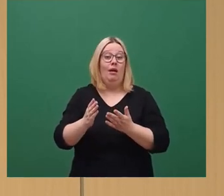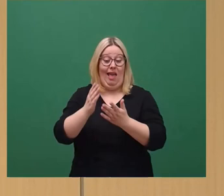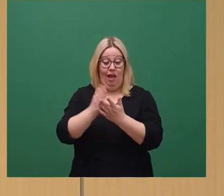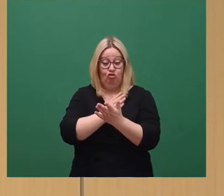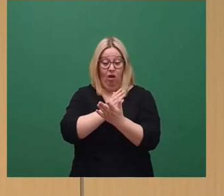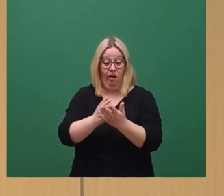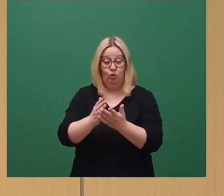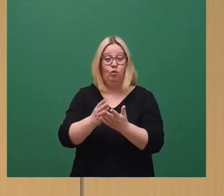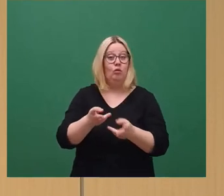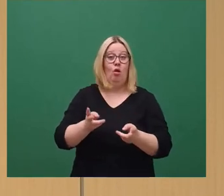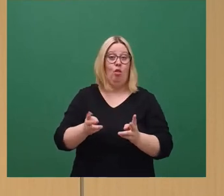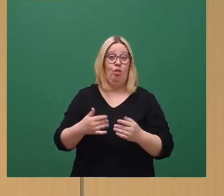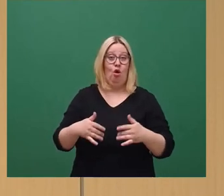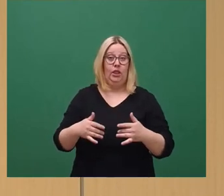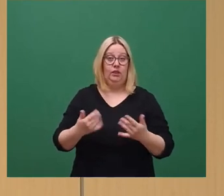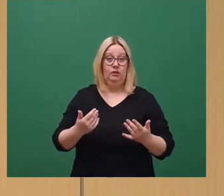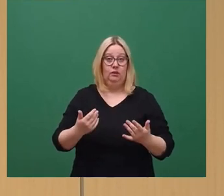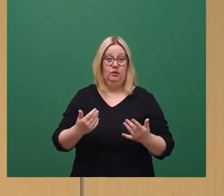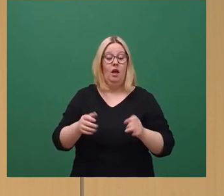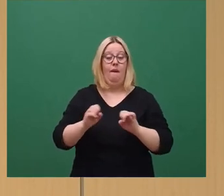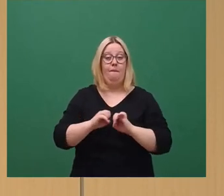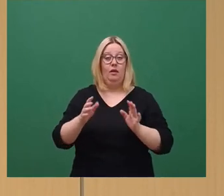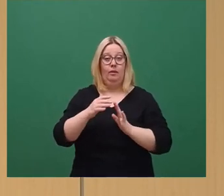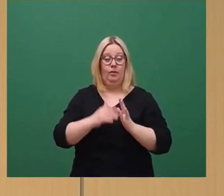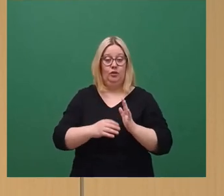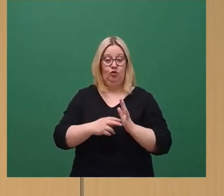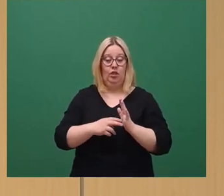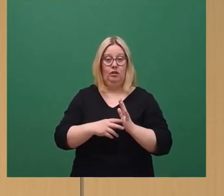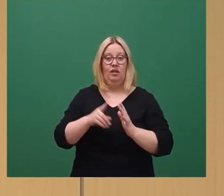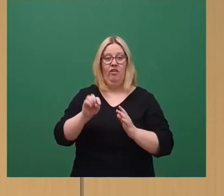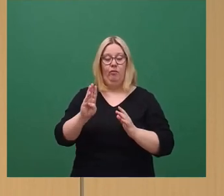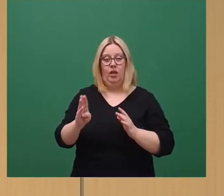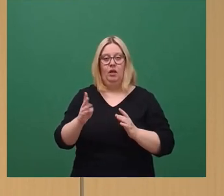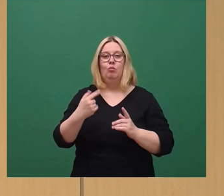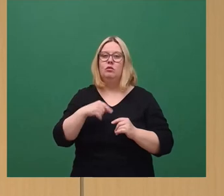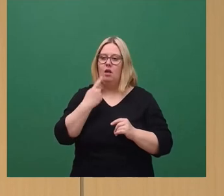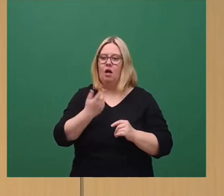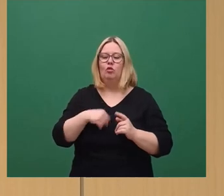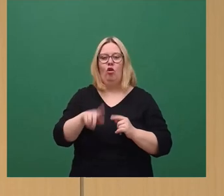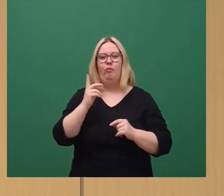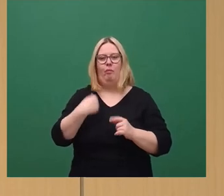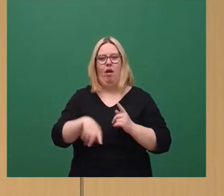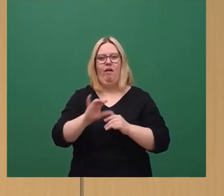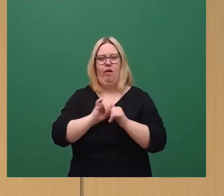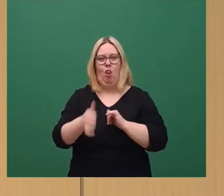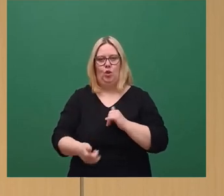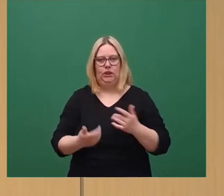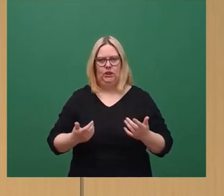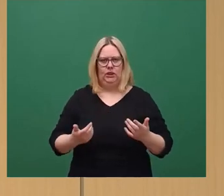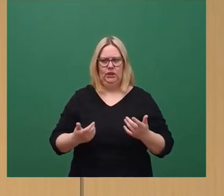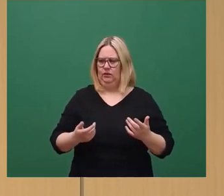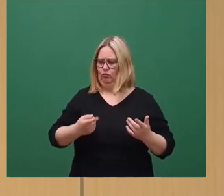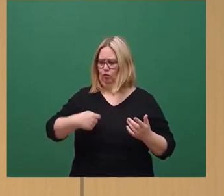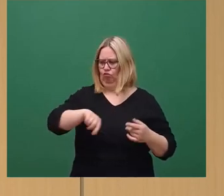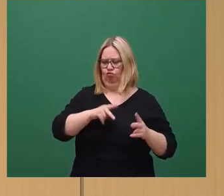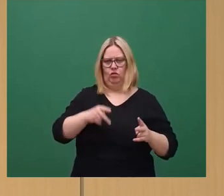Agenda. Mit den Berichten zumindest ist zu entnehmen, dass die DVB Gefahr läuft, noch defizitärer zu werden. Niemand hier im Stadtrat